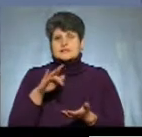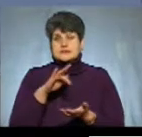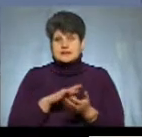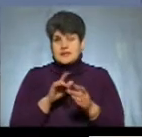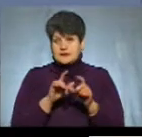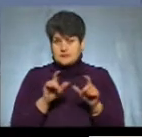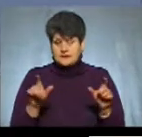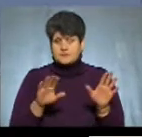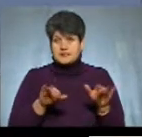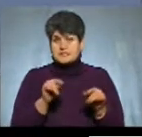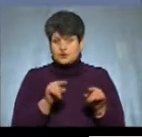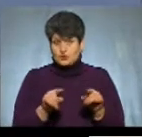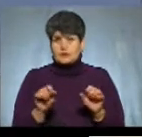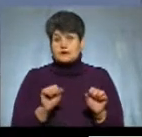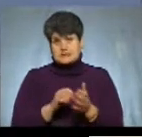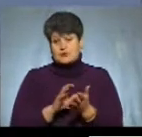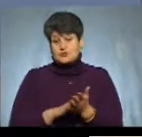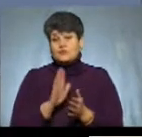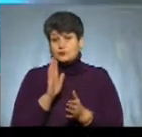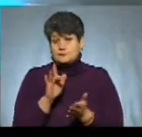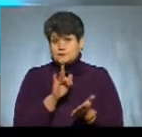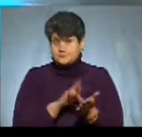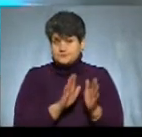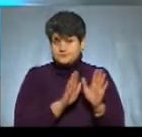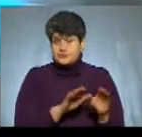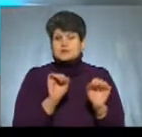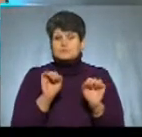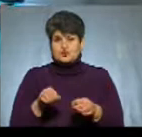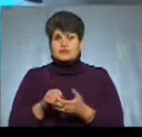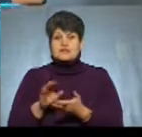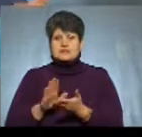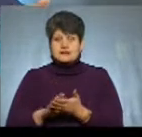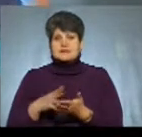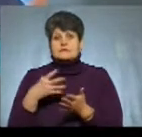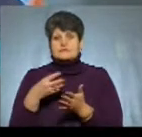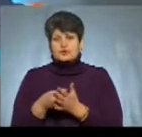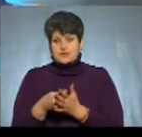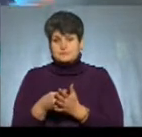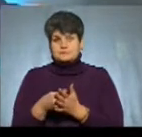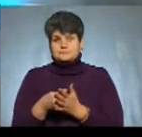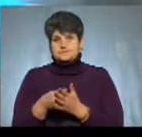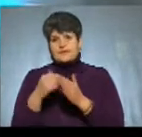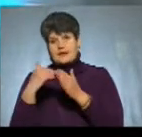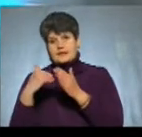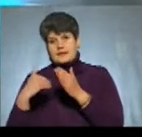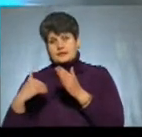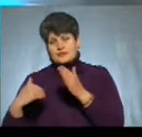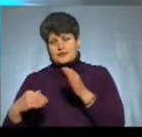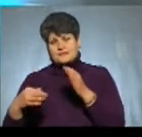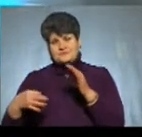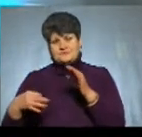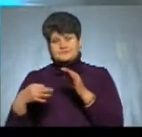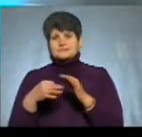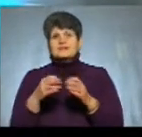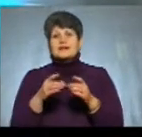як іпархіальні управління будуть пореєстровані, вони вже зможуть реєструвати свої, так мовити, низові структури релігійні